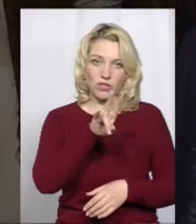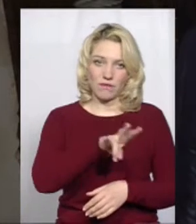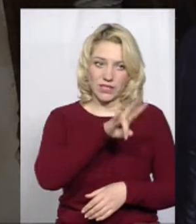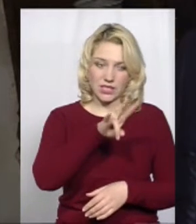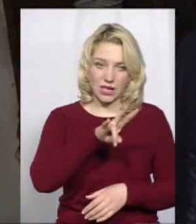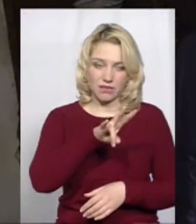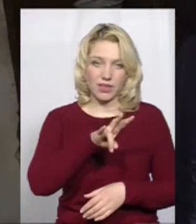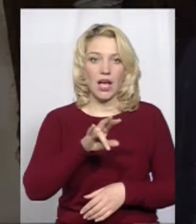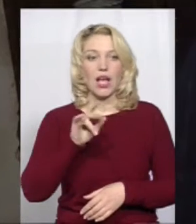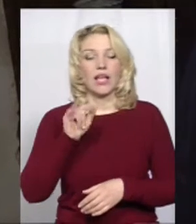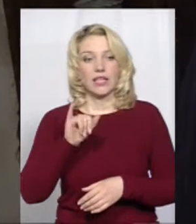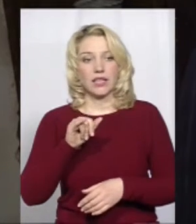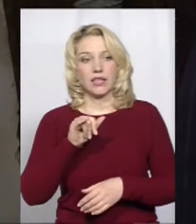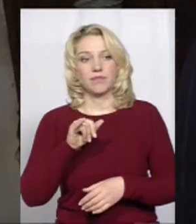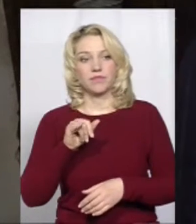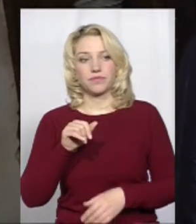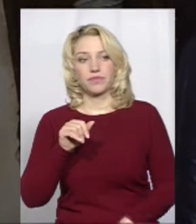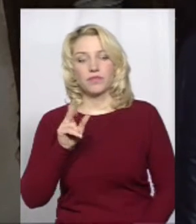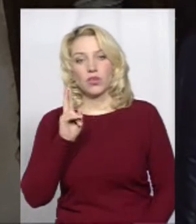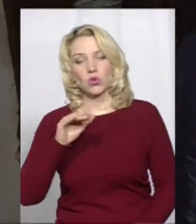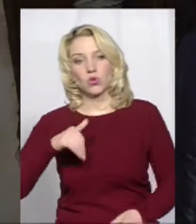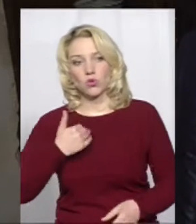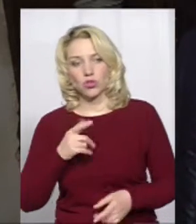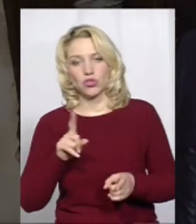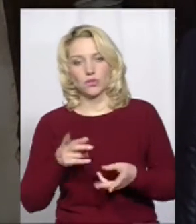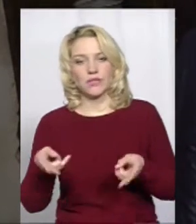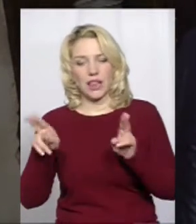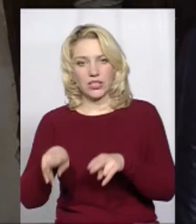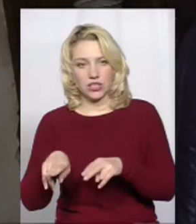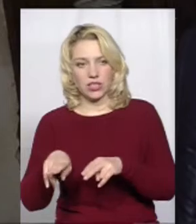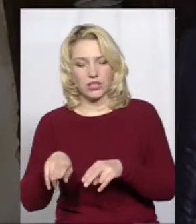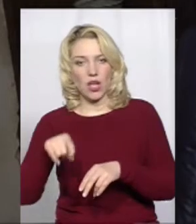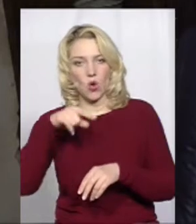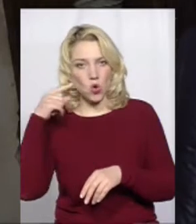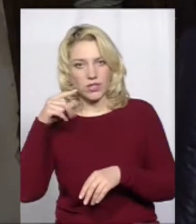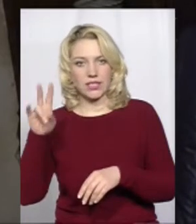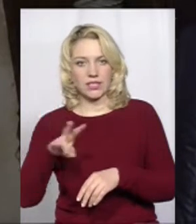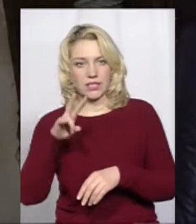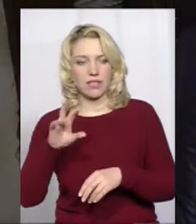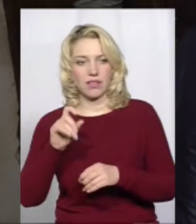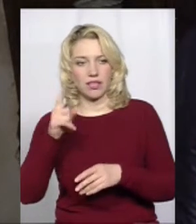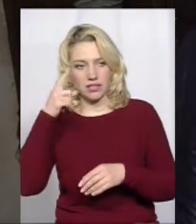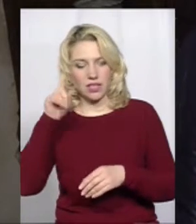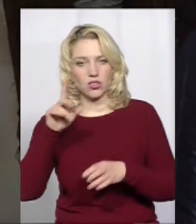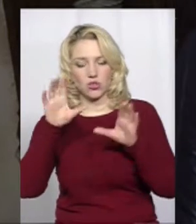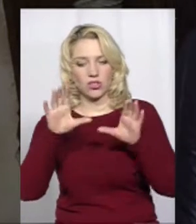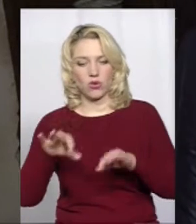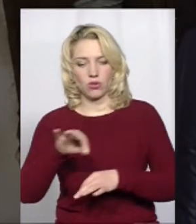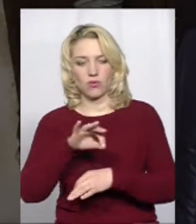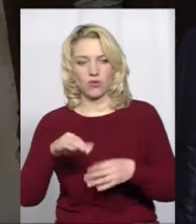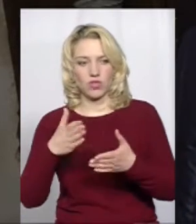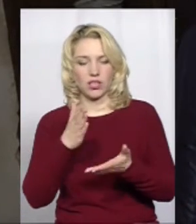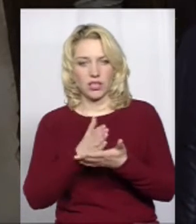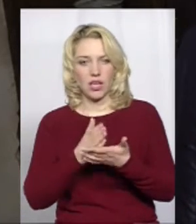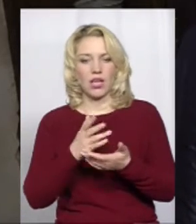Православна церква України, як вона зараз називається, а хто хоче, щоб залишилася російська церква, так, як ми вже знали, що законопроект вже лежить там